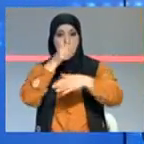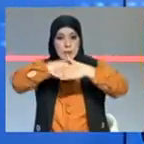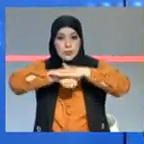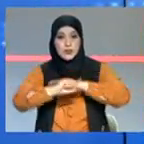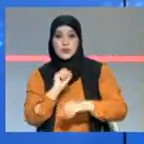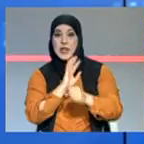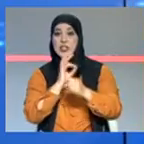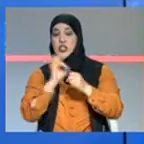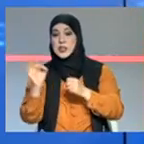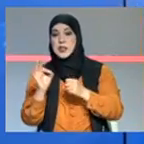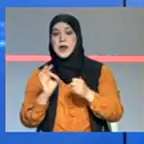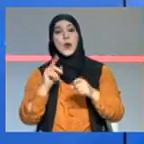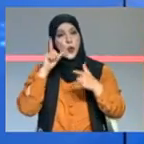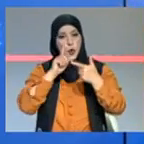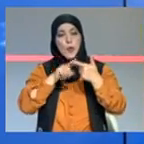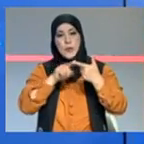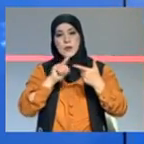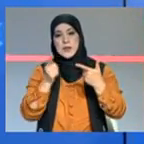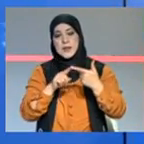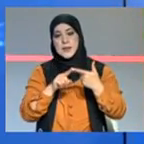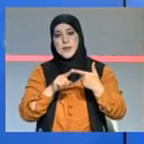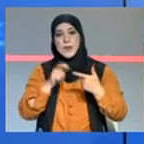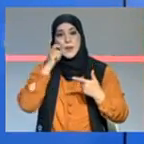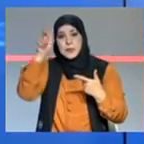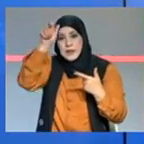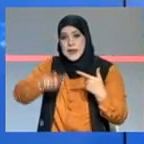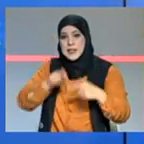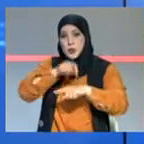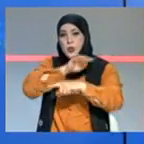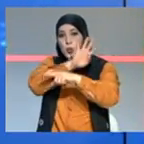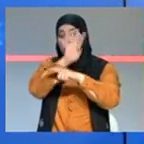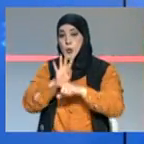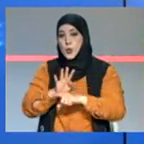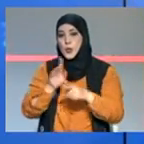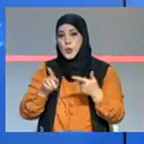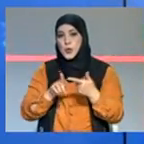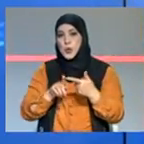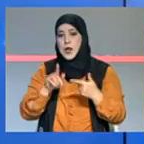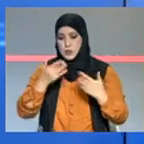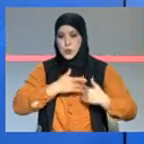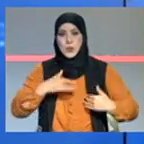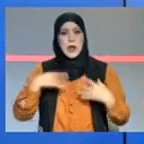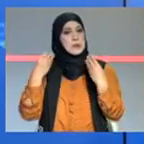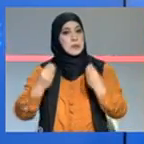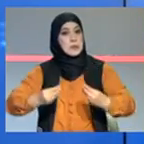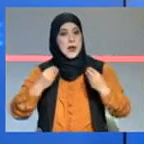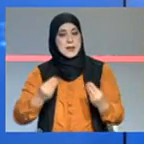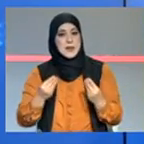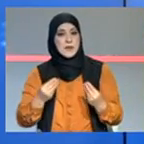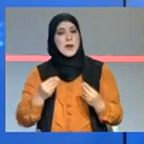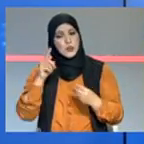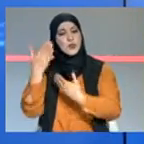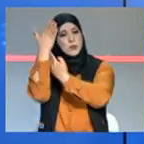وإلا السلالة جديدة وأيضا الناس اللي يجيهم الفيروس بصفة طبيعية ويبرى ويطوروا المناعة بش يكونوا